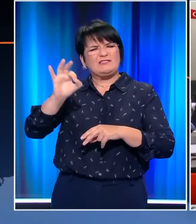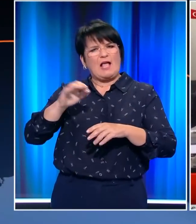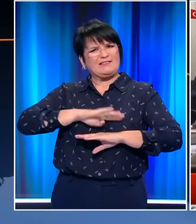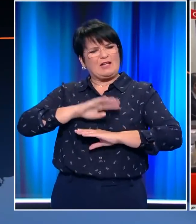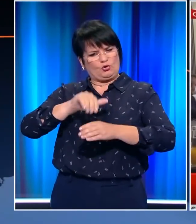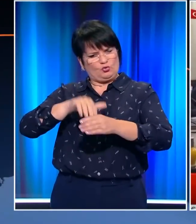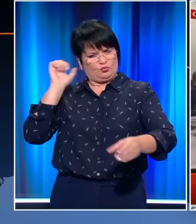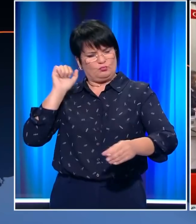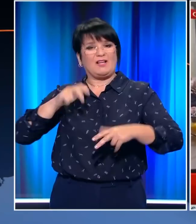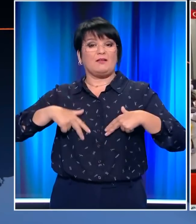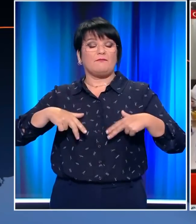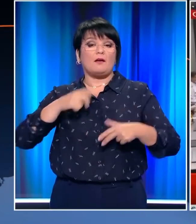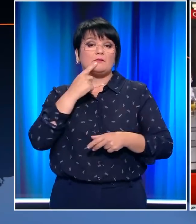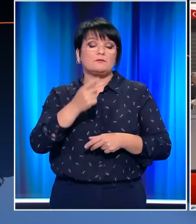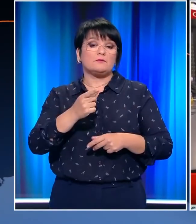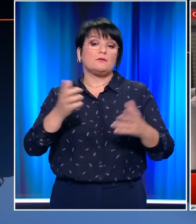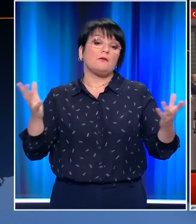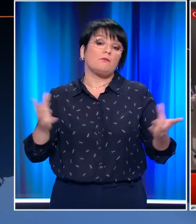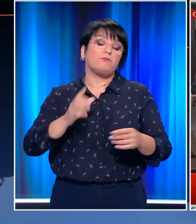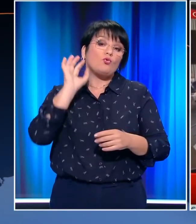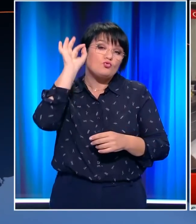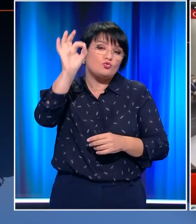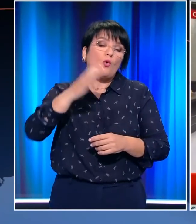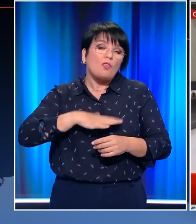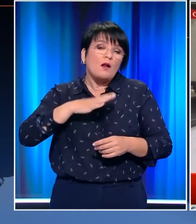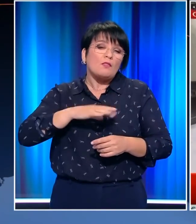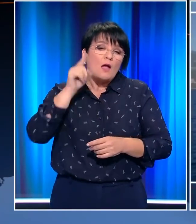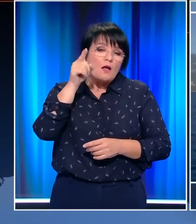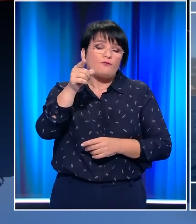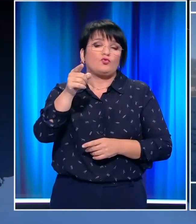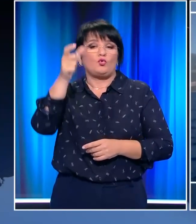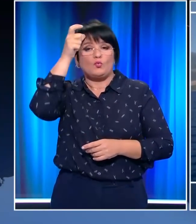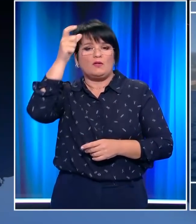με την κυβέρνηση να βάζει φρένο στον διακαή αλλά πατύλο πόθο της Άγκυρας.